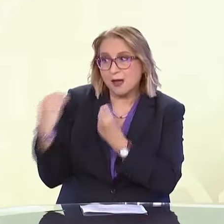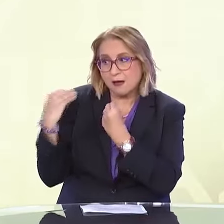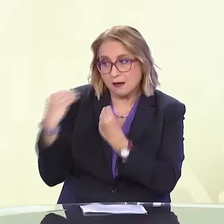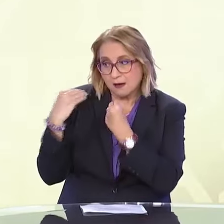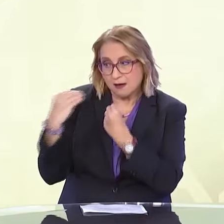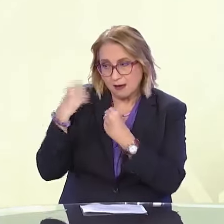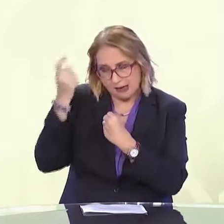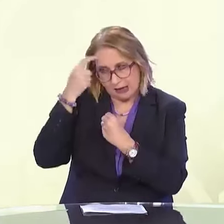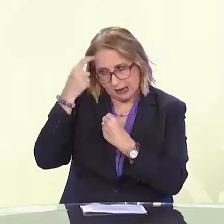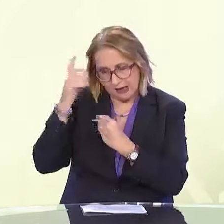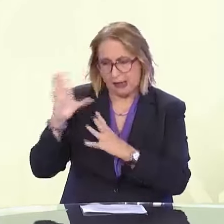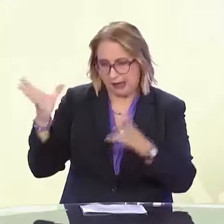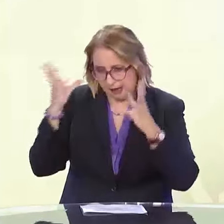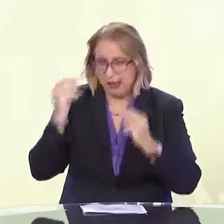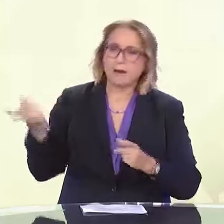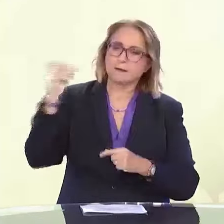άλλες διαδρομές μόνος.